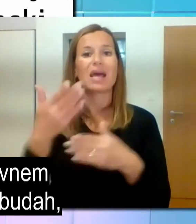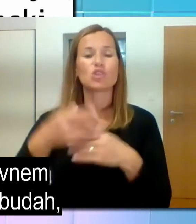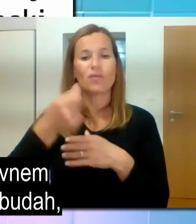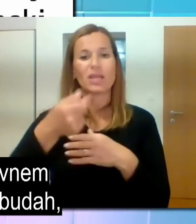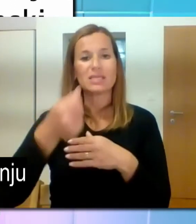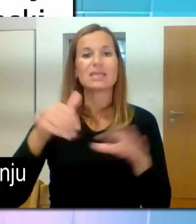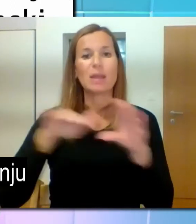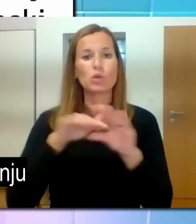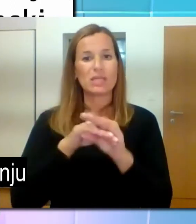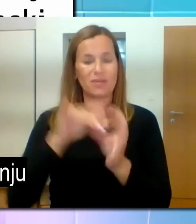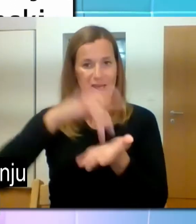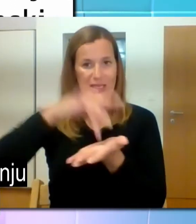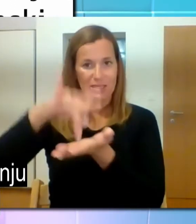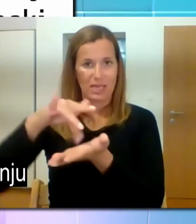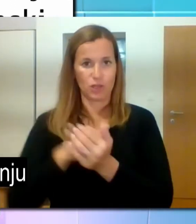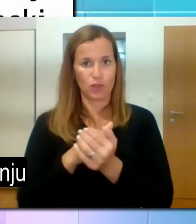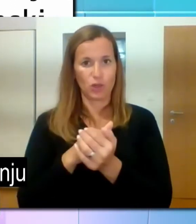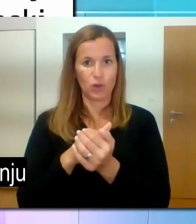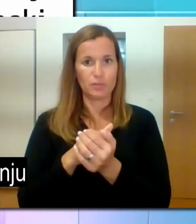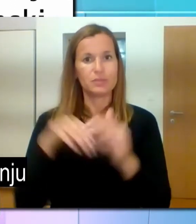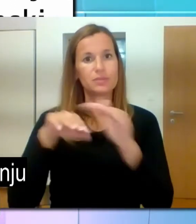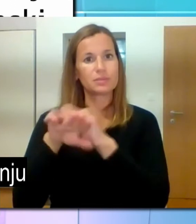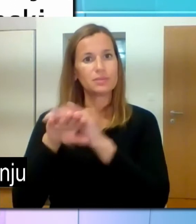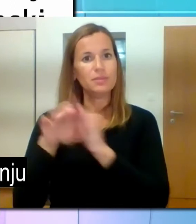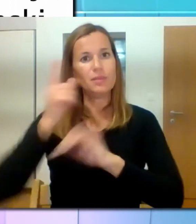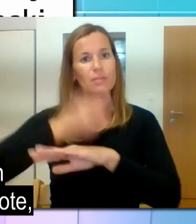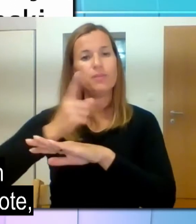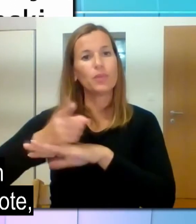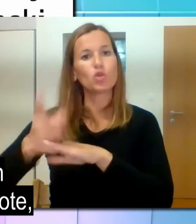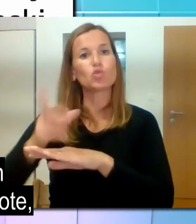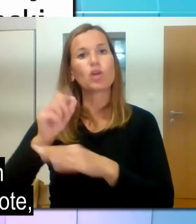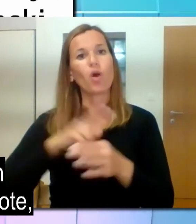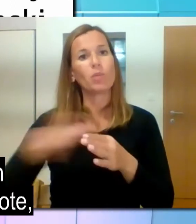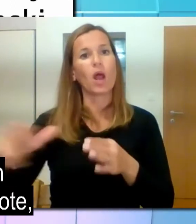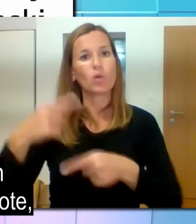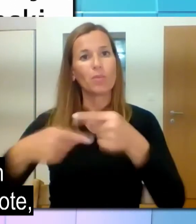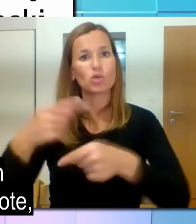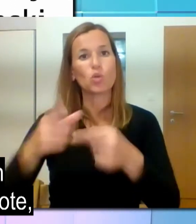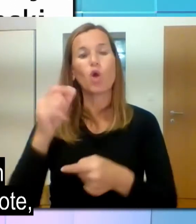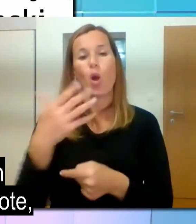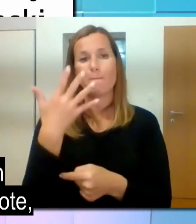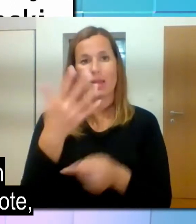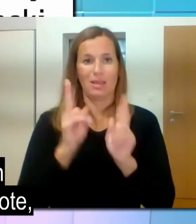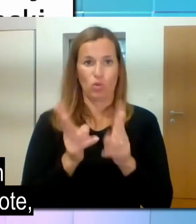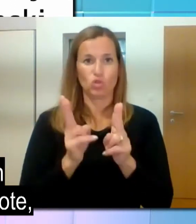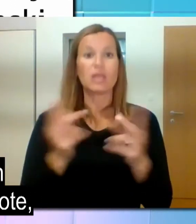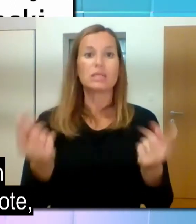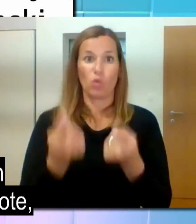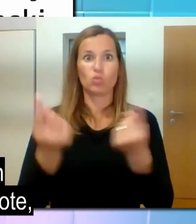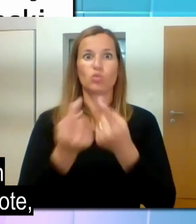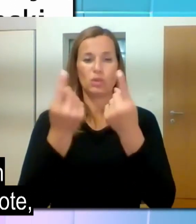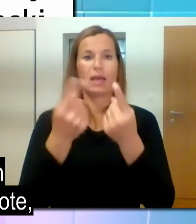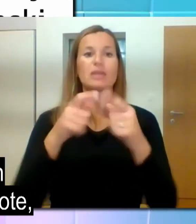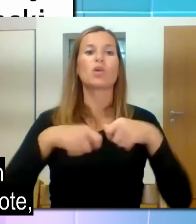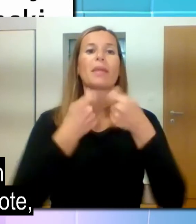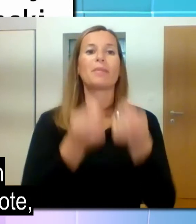možnih v spodbudah, ki so namenjeni spodbujenju zaposlovanja invalidov, osnovni, ki sta vezani in